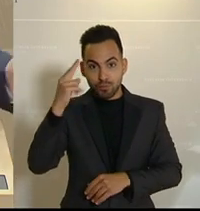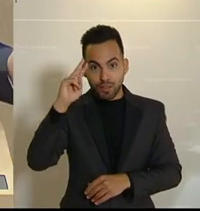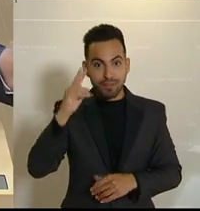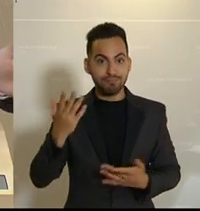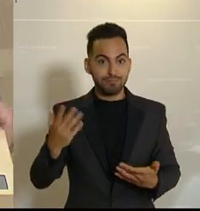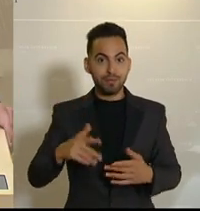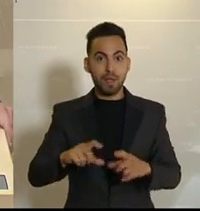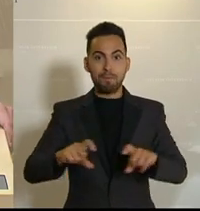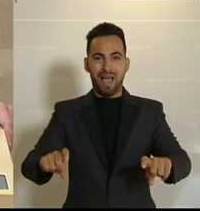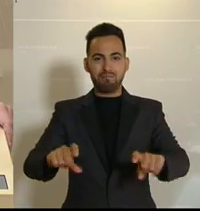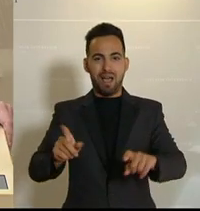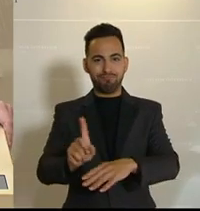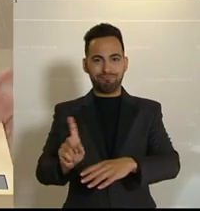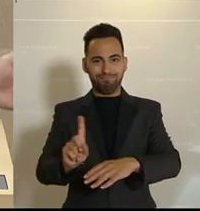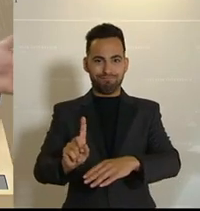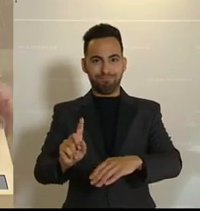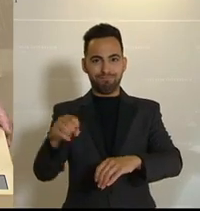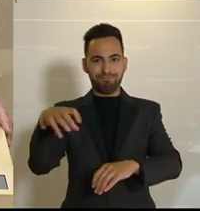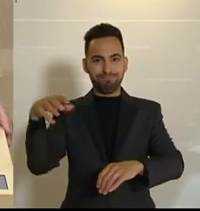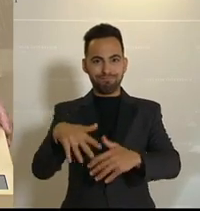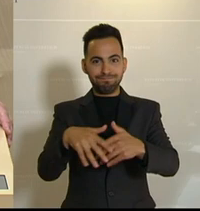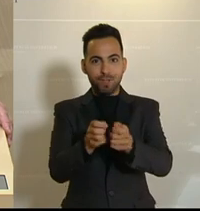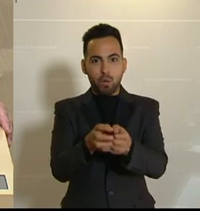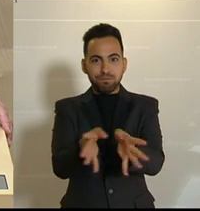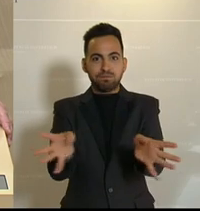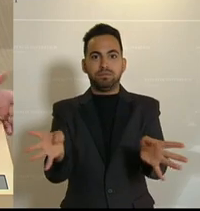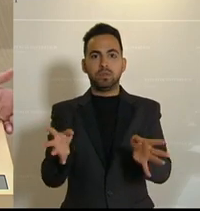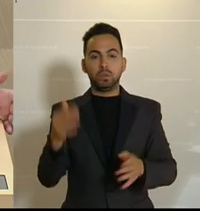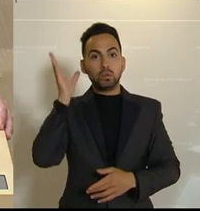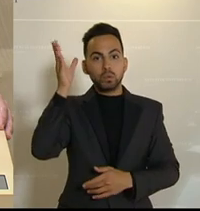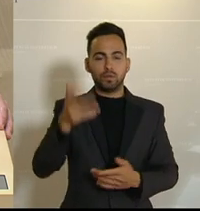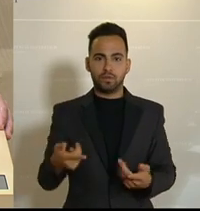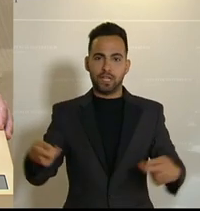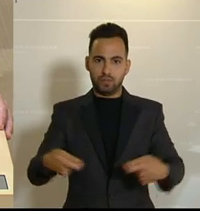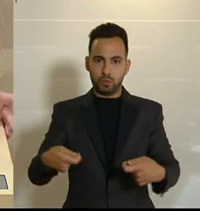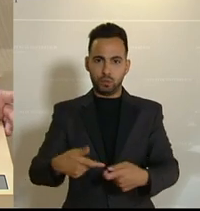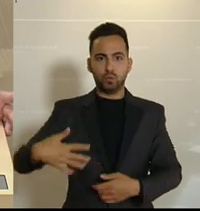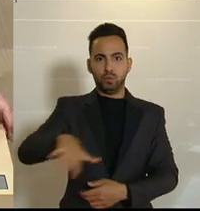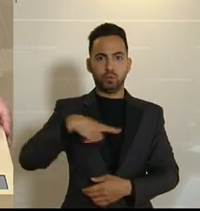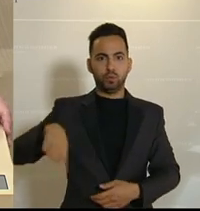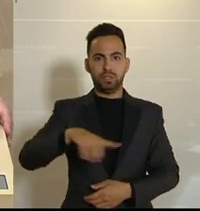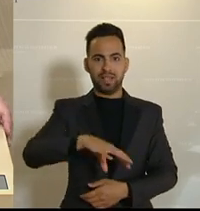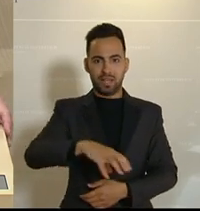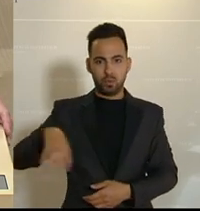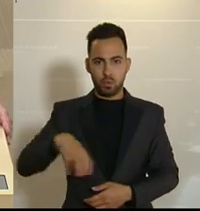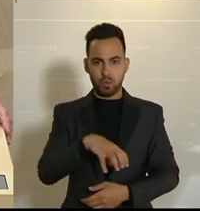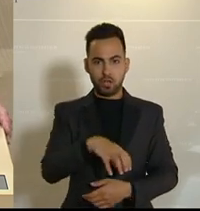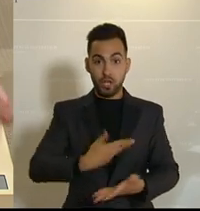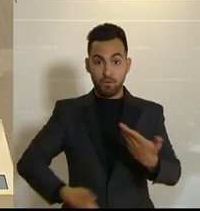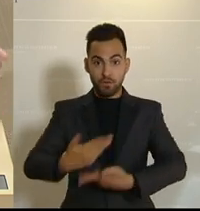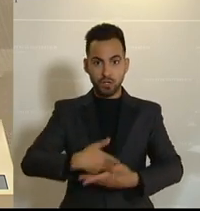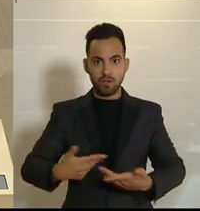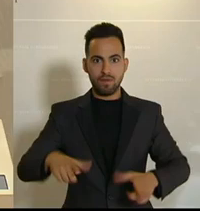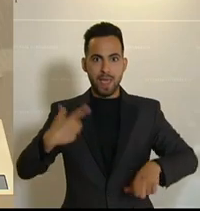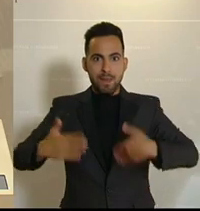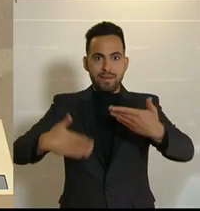Herren, der Breitbandausbau ist eine wesentliche Zukunftsinvestition in unseren Regionen. Es belebt die Wirtschaft und wird